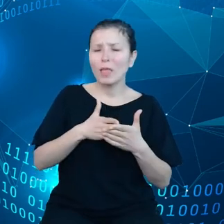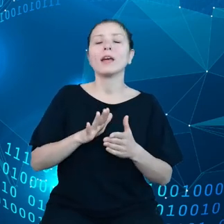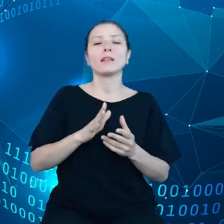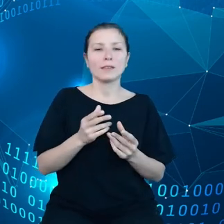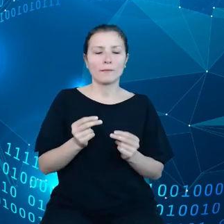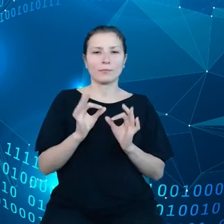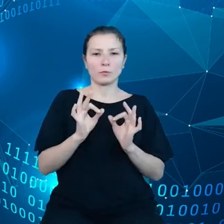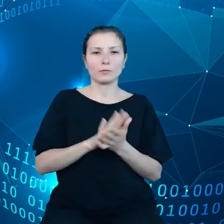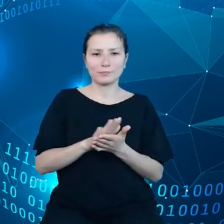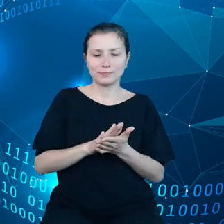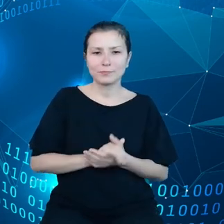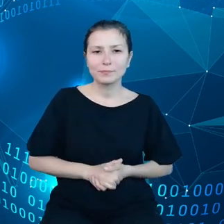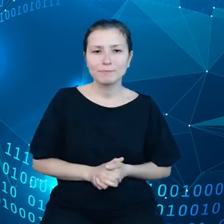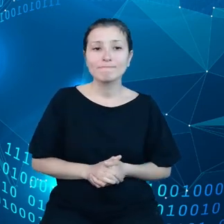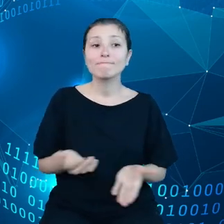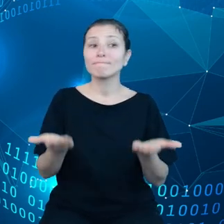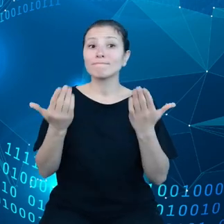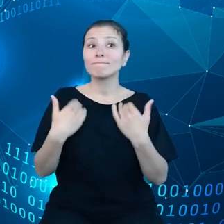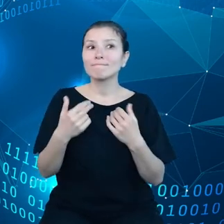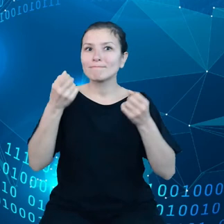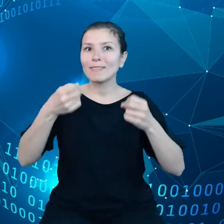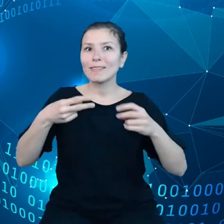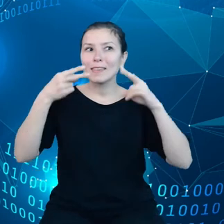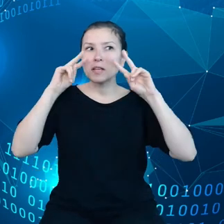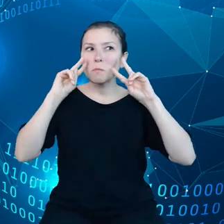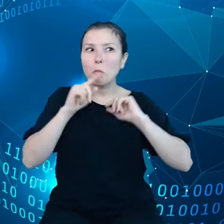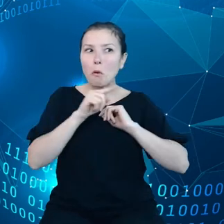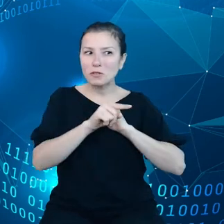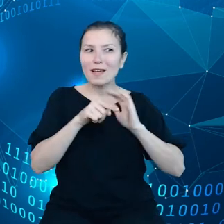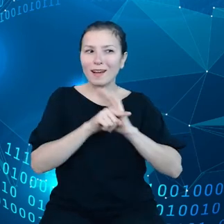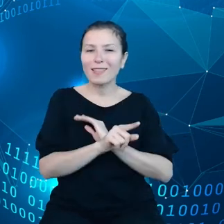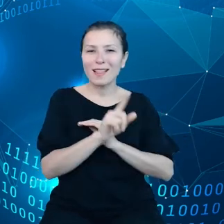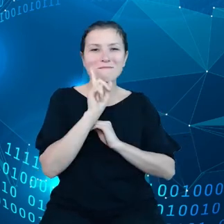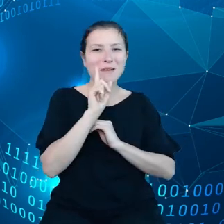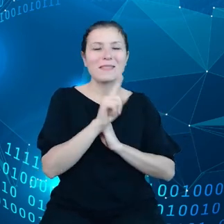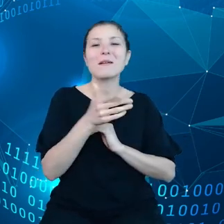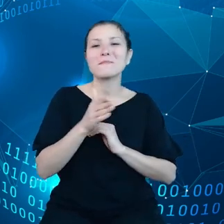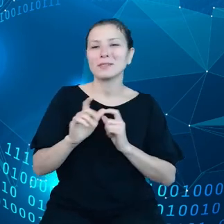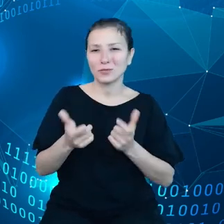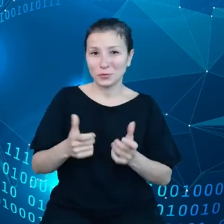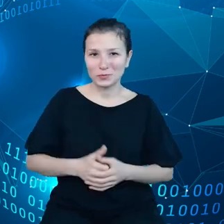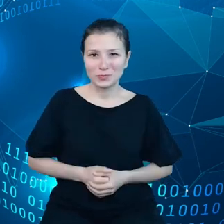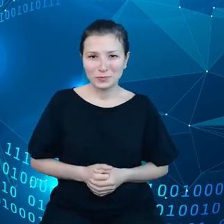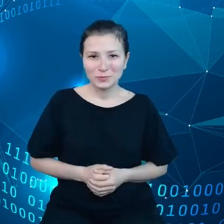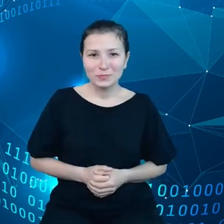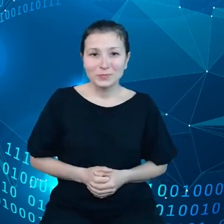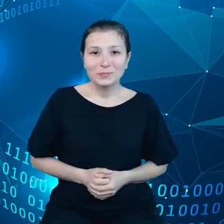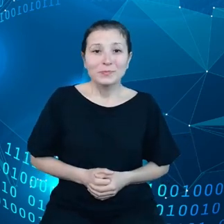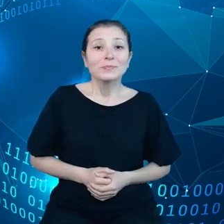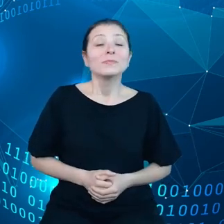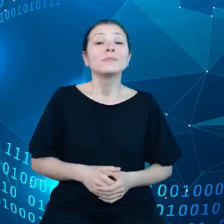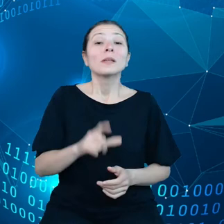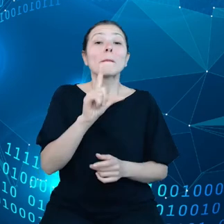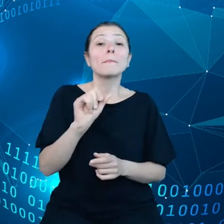przepraszam. Następną niespodzianką, która czeka na pana Cukowskiego jest plik XML, którego